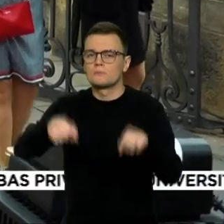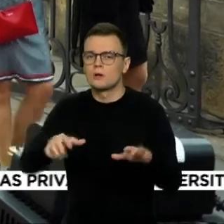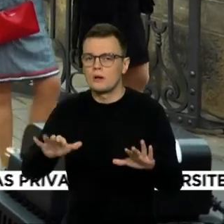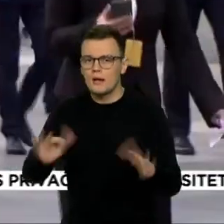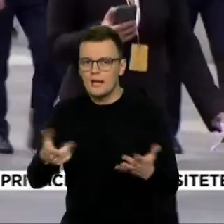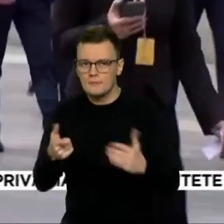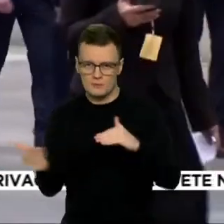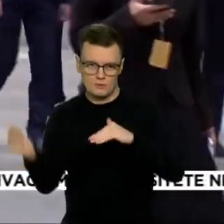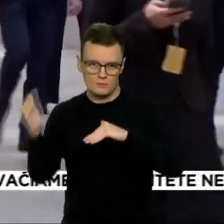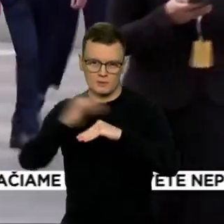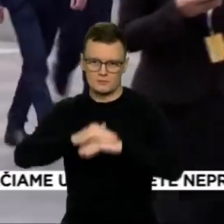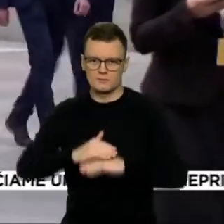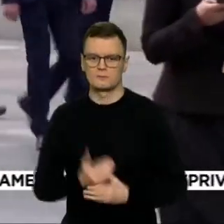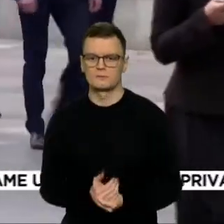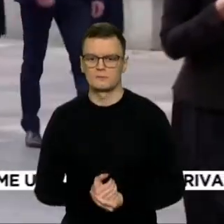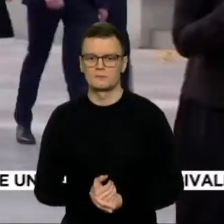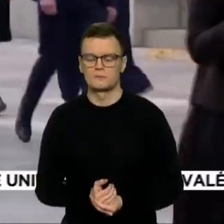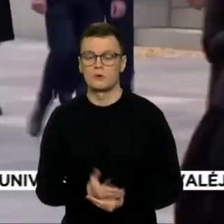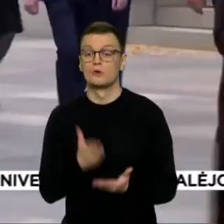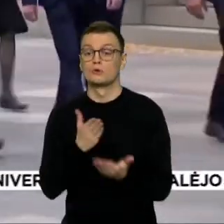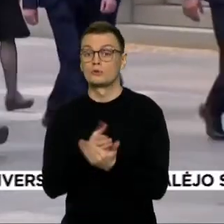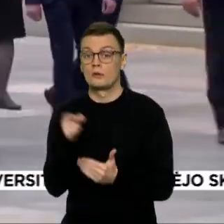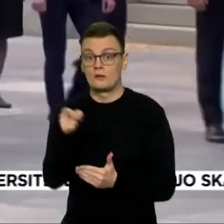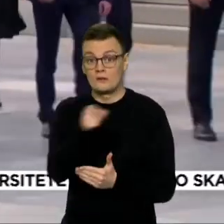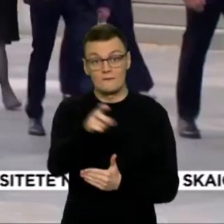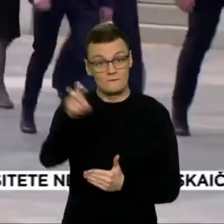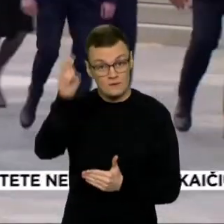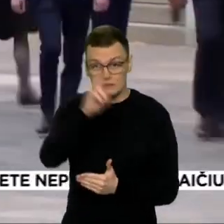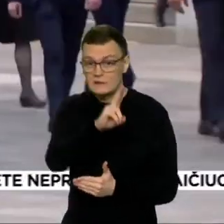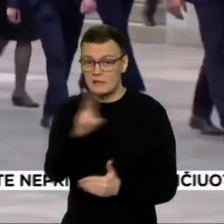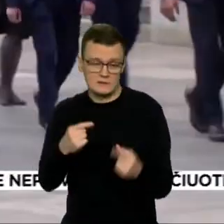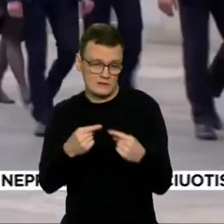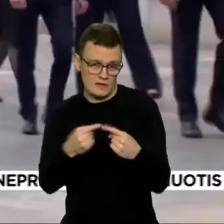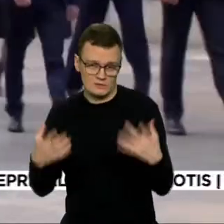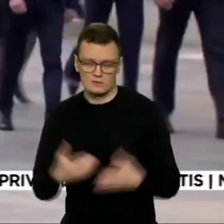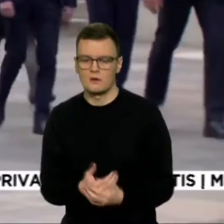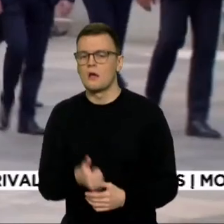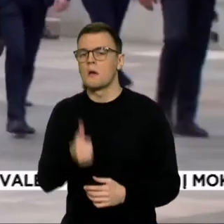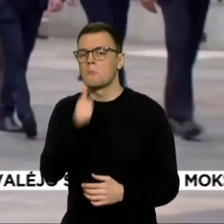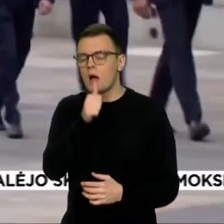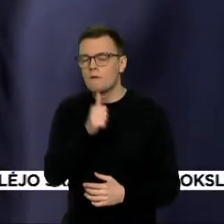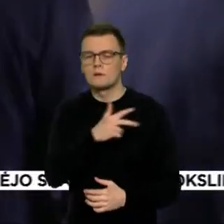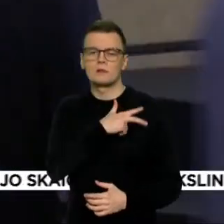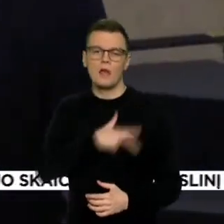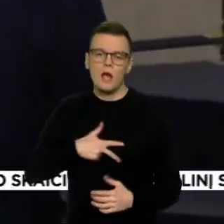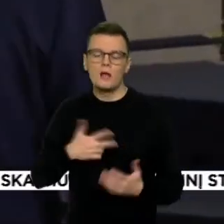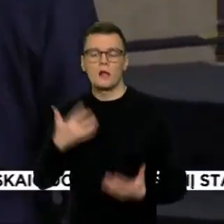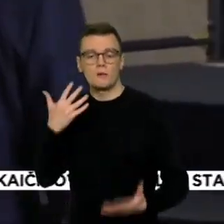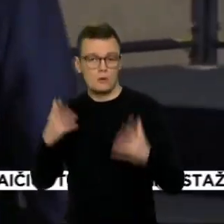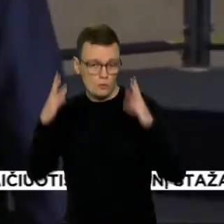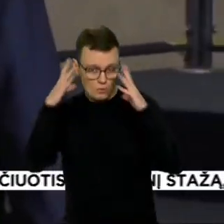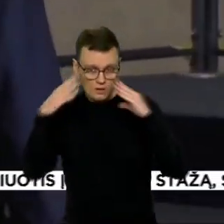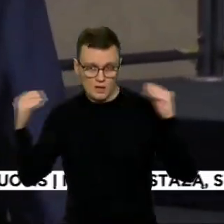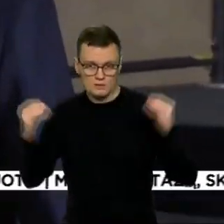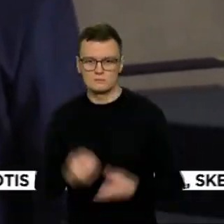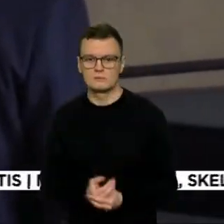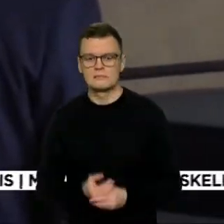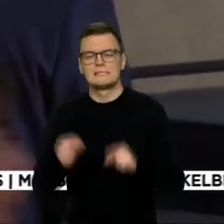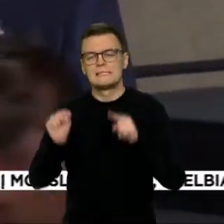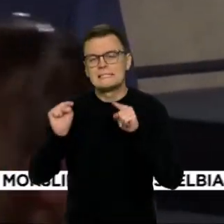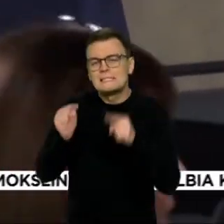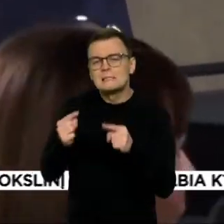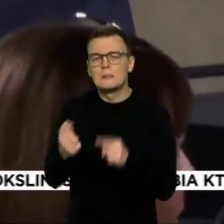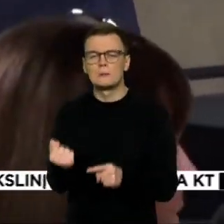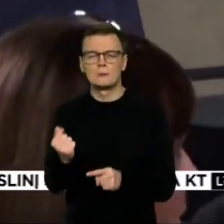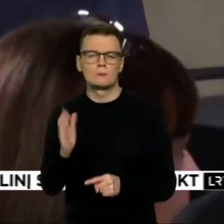kompensuoti. Tačiau yra šalių tokiai idėjai nepritarančių, pavyzdžiui, Danija ar Niderlandai. Be daugiausiai spaudimo greičiausiai sulauks